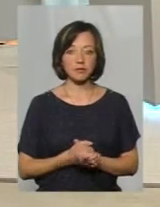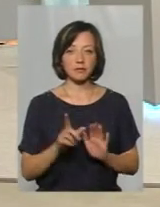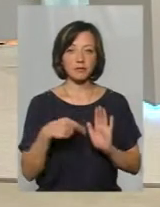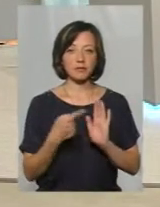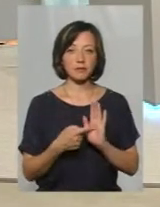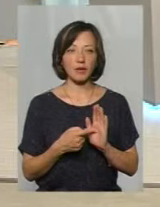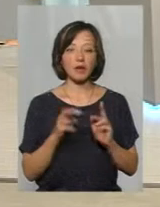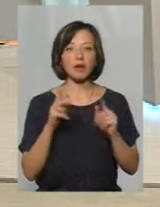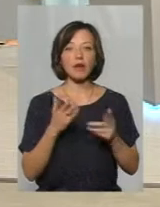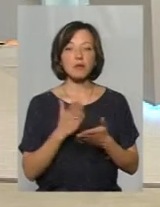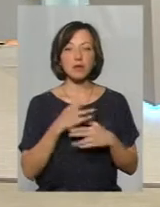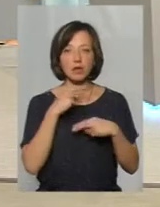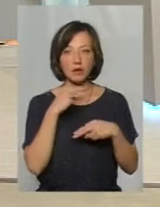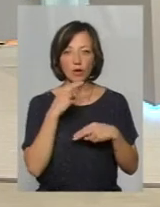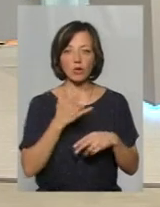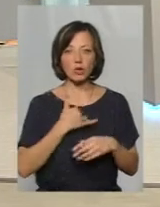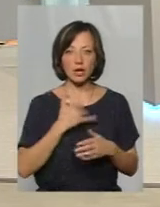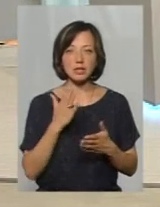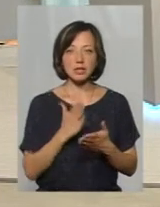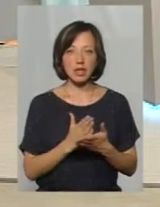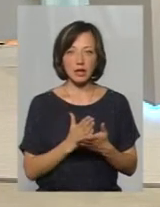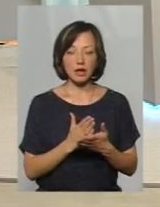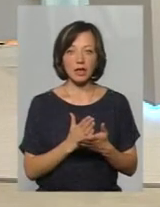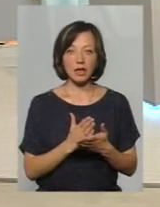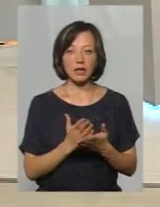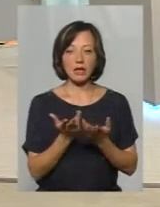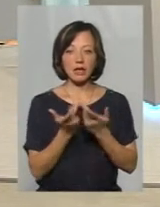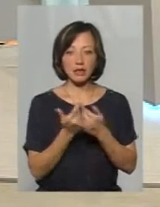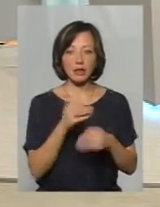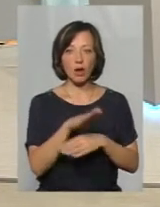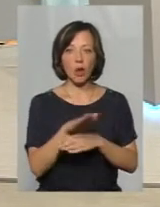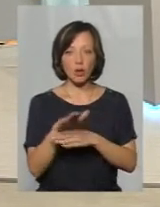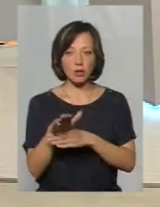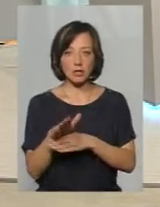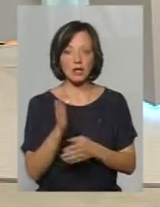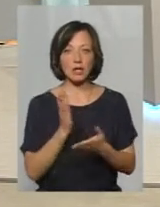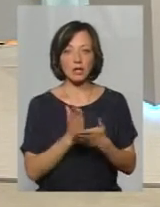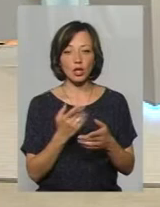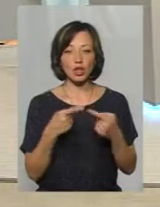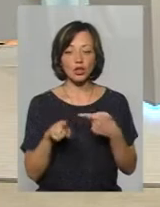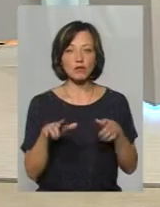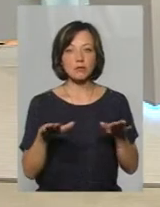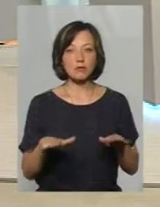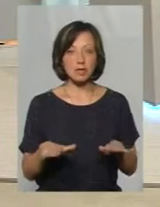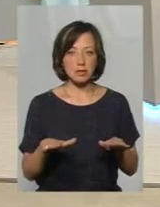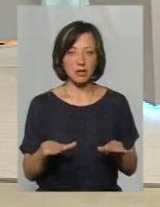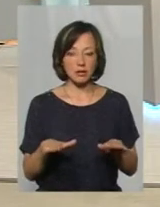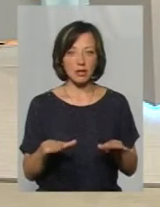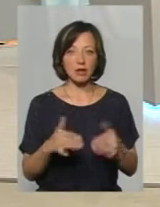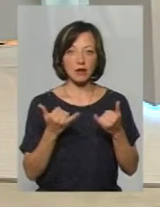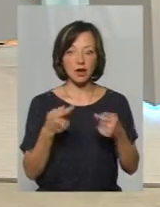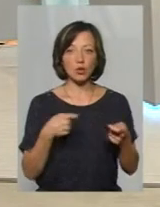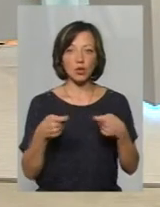Що саме ви маєте на увазі? Ну, тобто, в нас є кількість кіосків. Є інші місця, які для